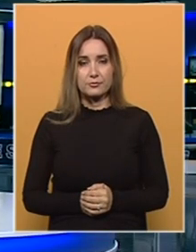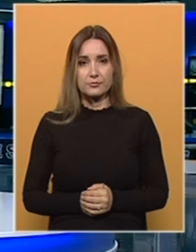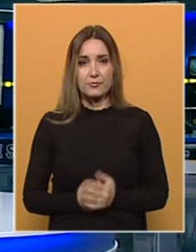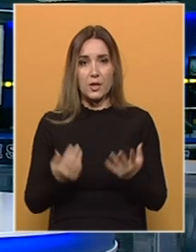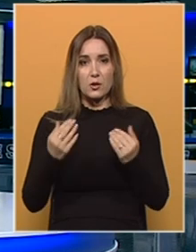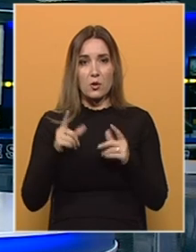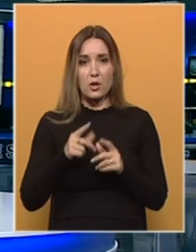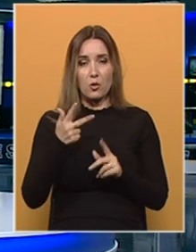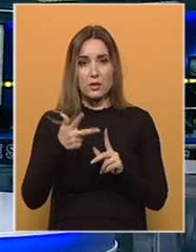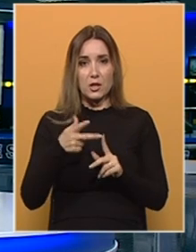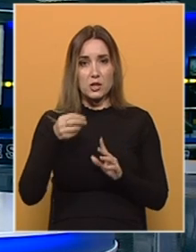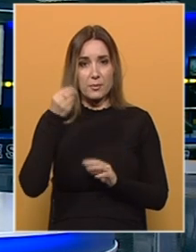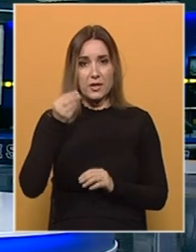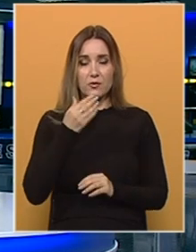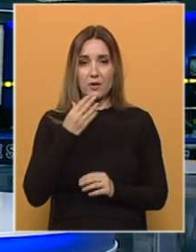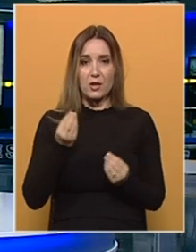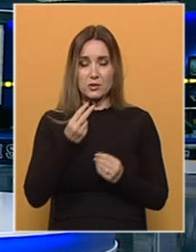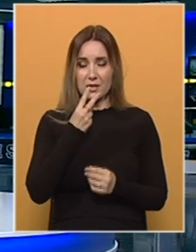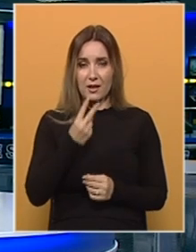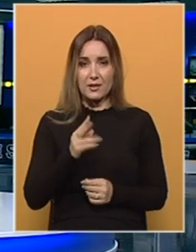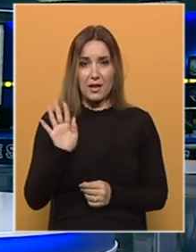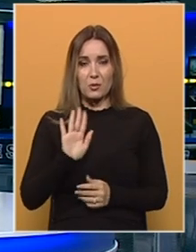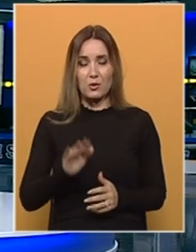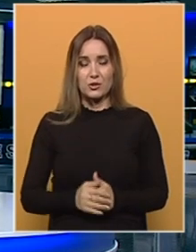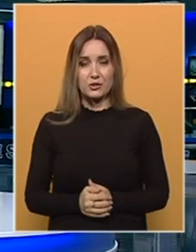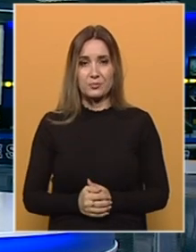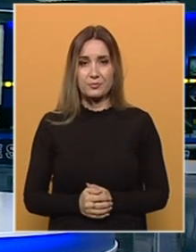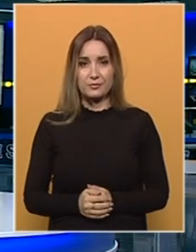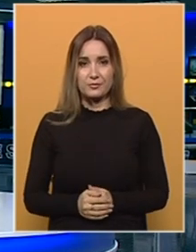I toliko u trećem dnevniku. Hvala što ste nas gledali i laku noć.